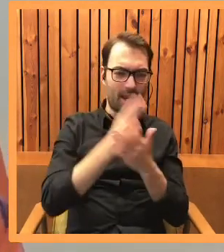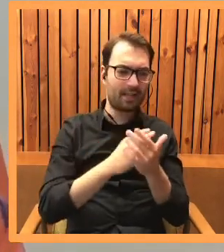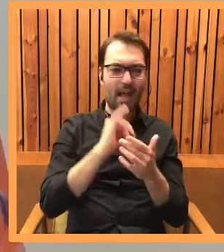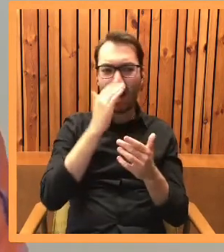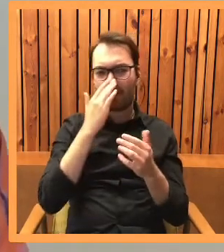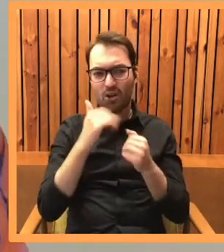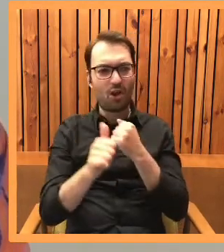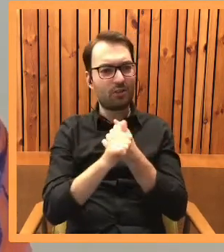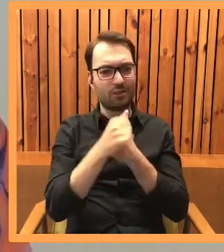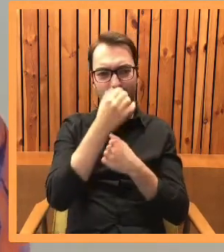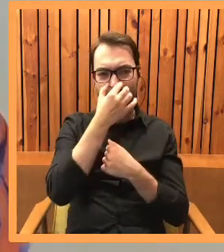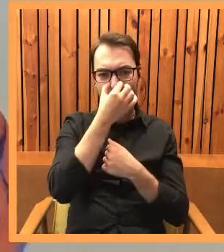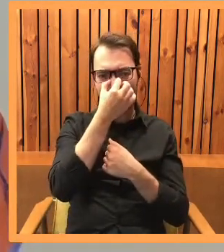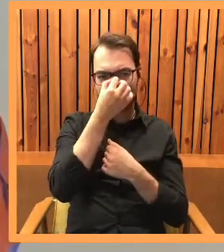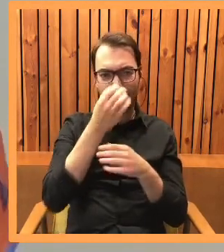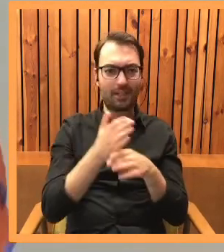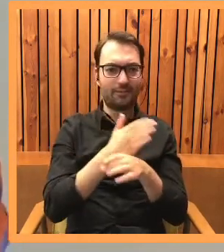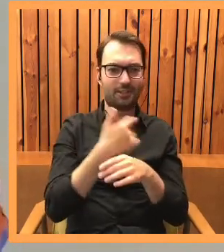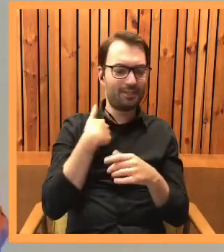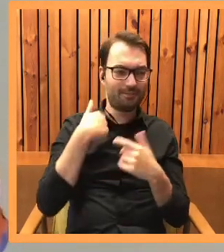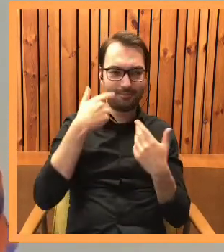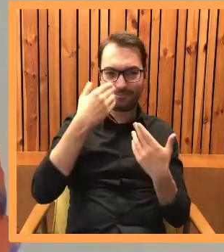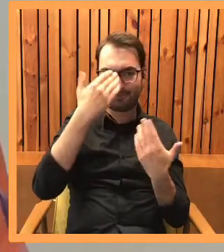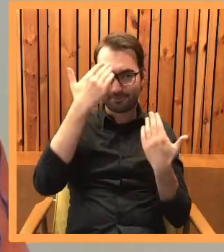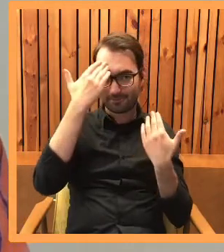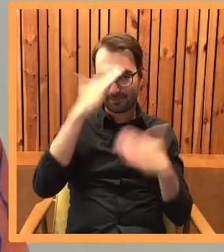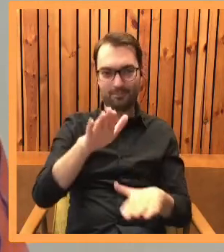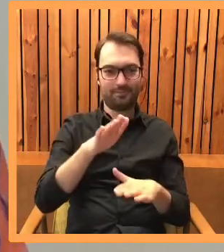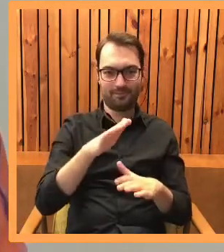polegają, ponieważ wcześniej kompletnie o nie słyszałam.